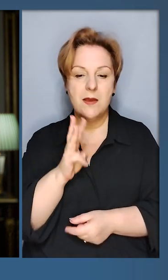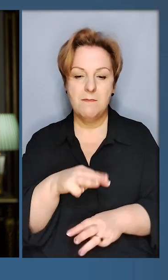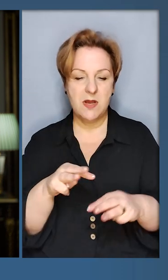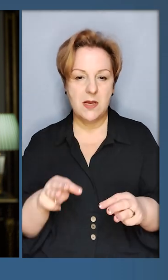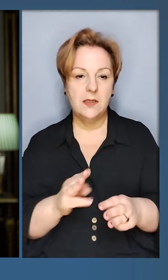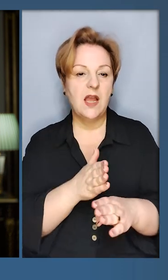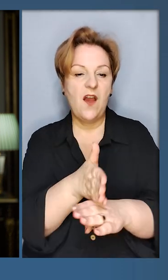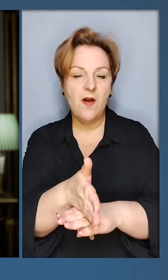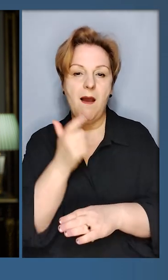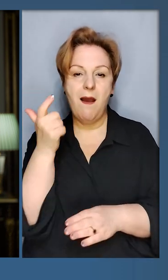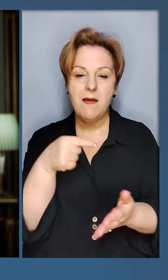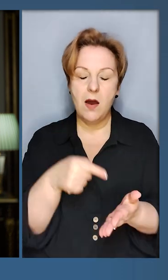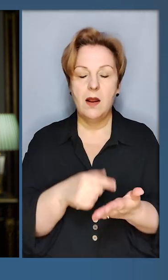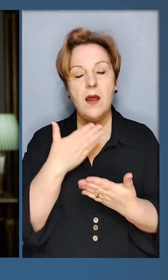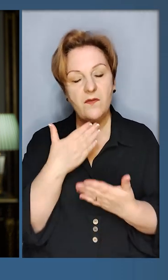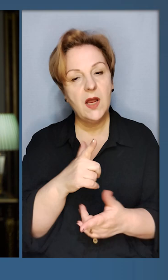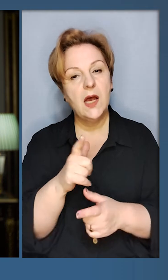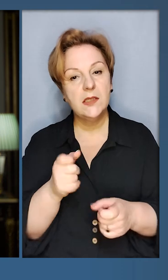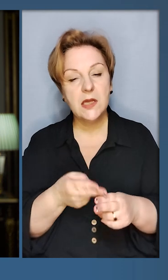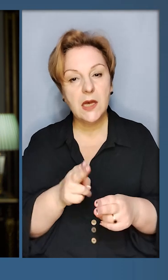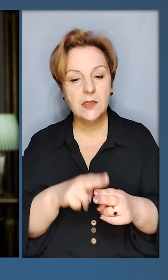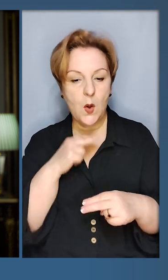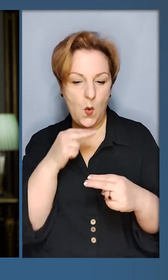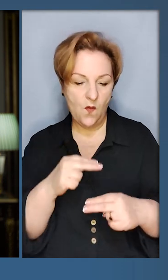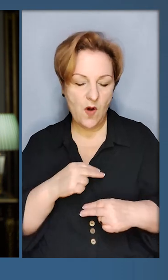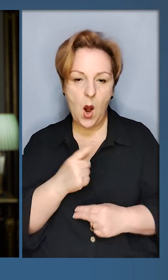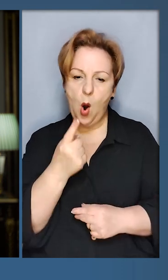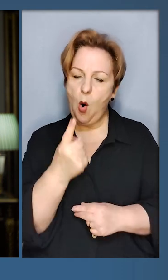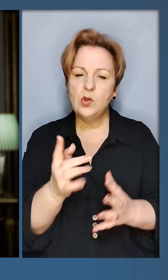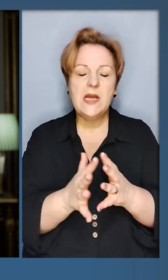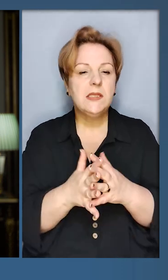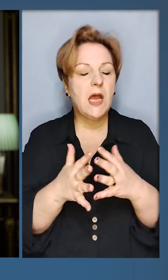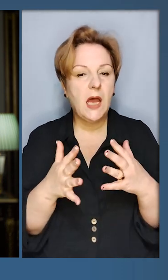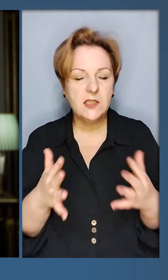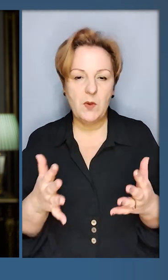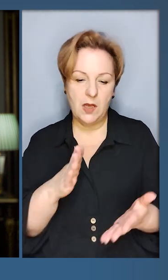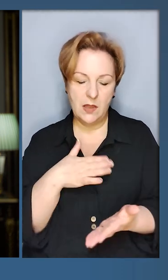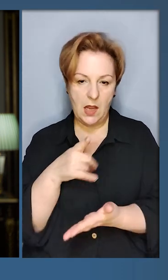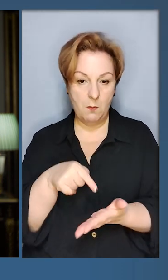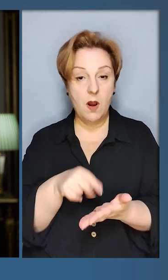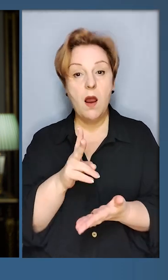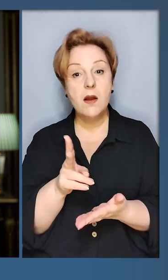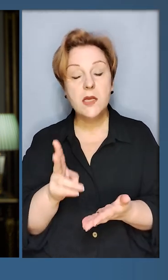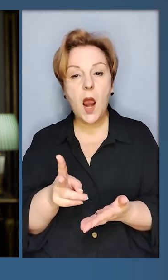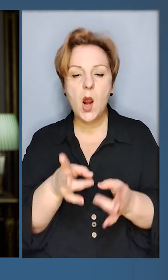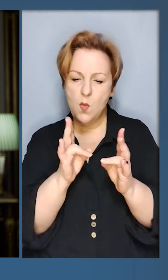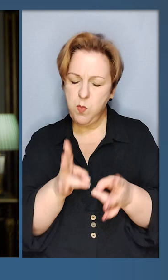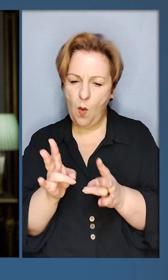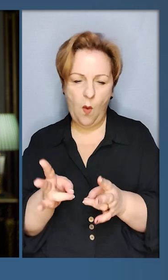міністр відвідала Харків. Я вдячний за це. За увагу до одного з найбільших наших міст, яке